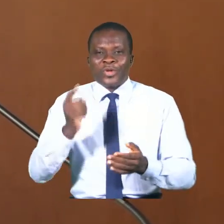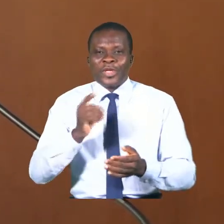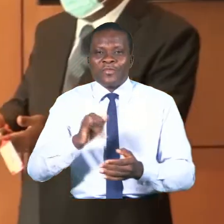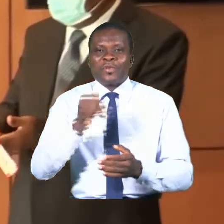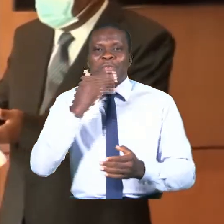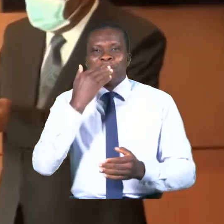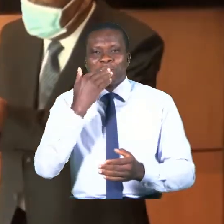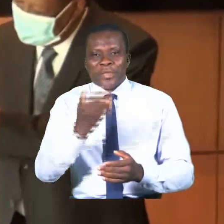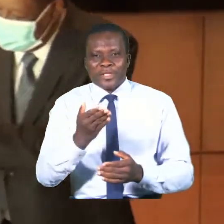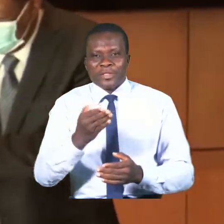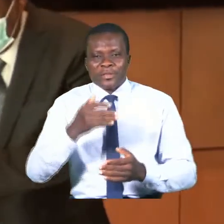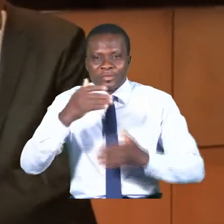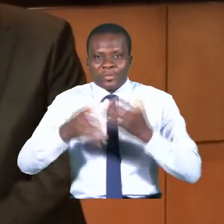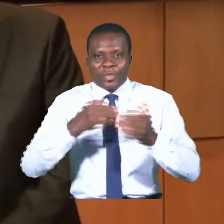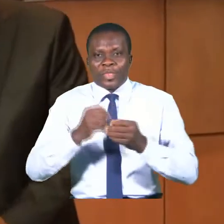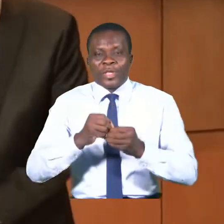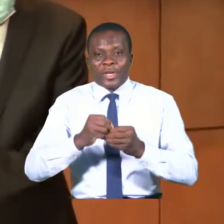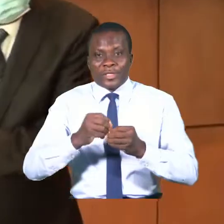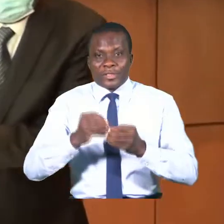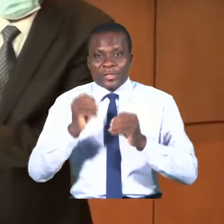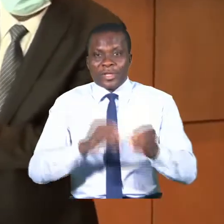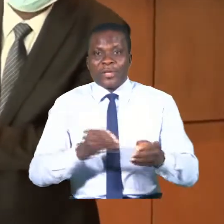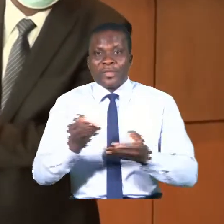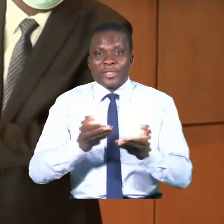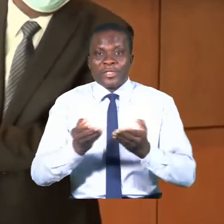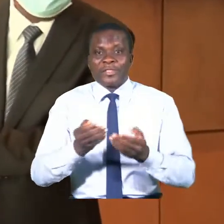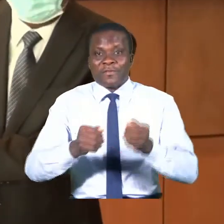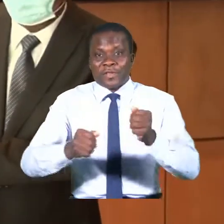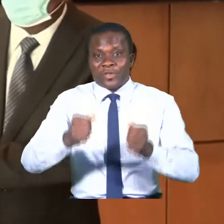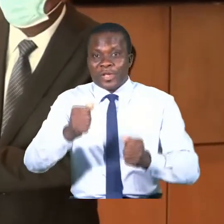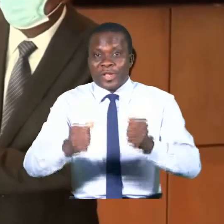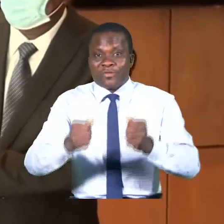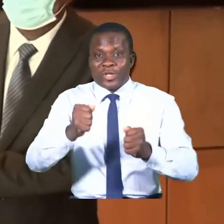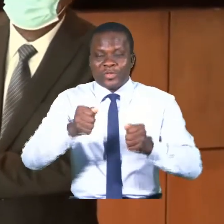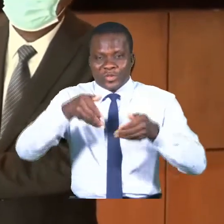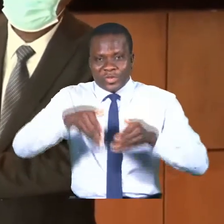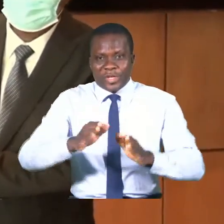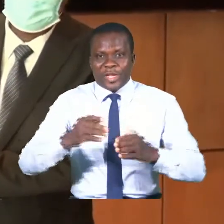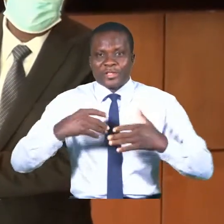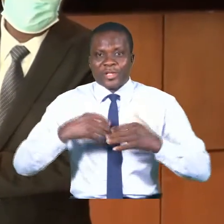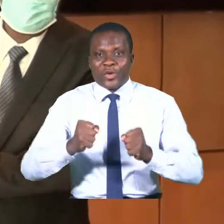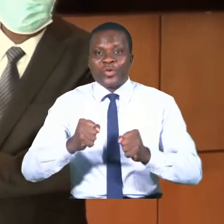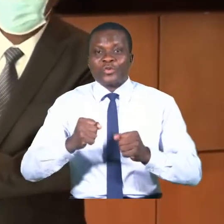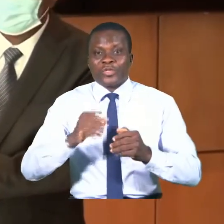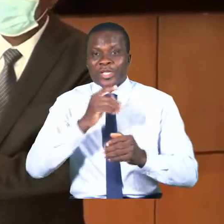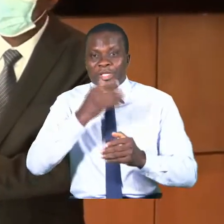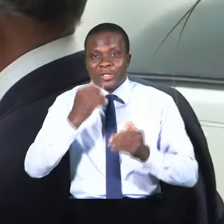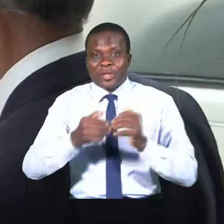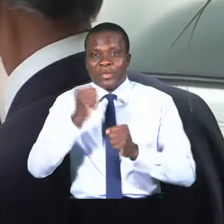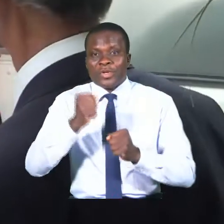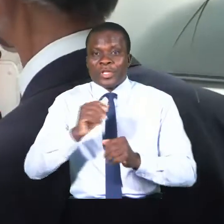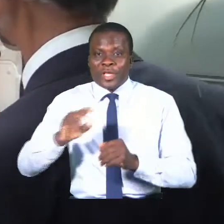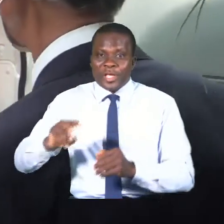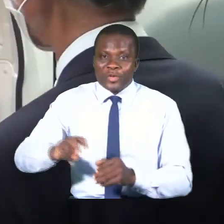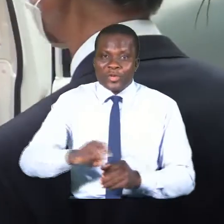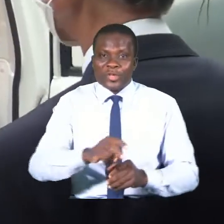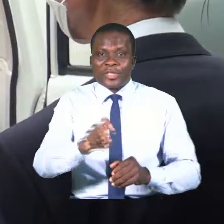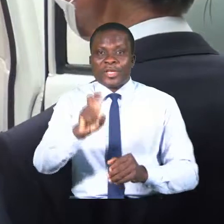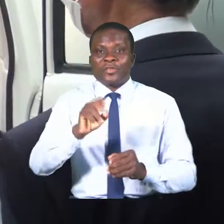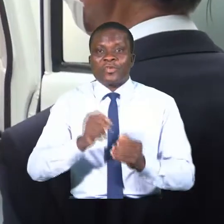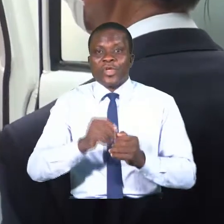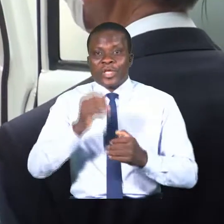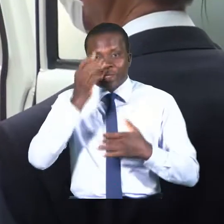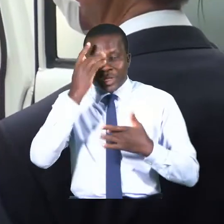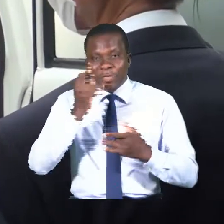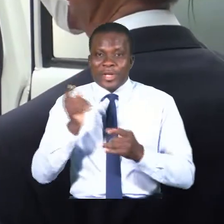Merci. Grâce à la mise en service de ce véhicule,'accès aux soins de santé est amélioré et le transport médicalisé des patients